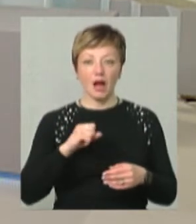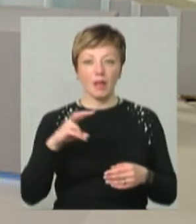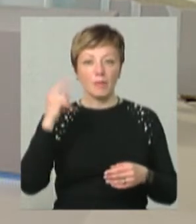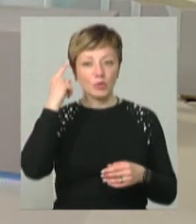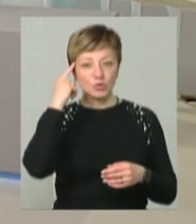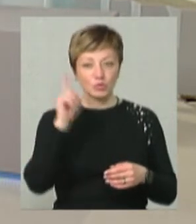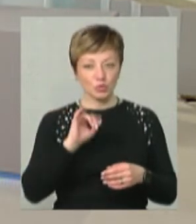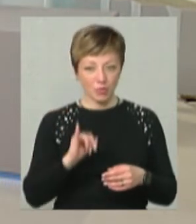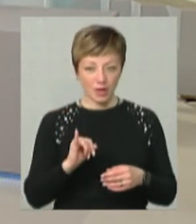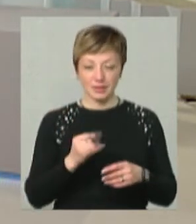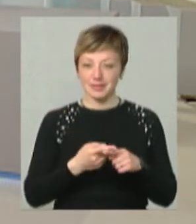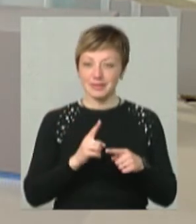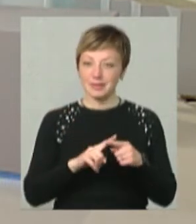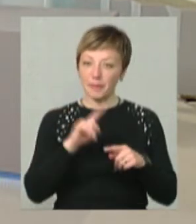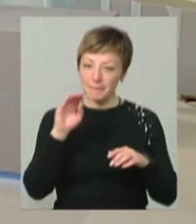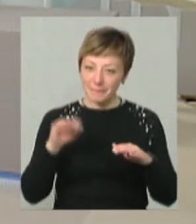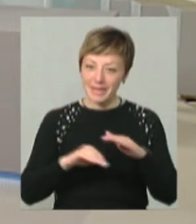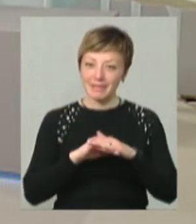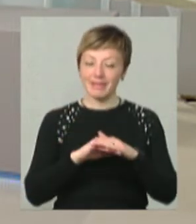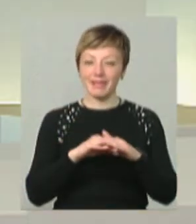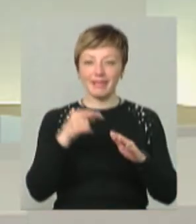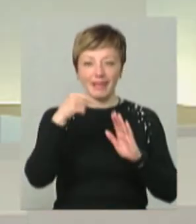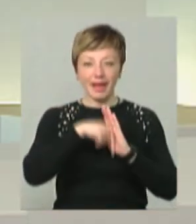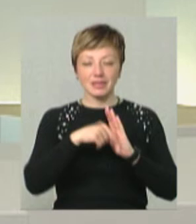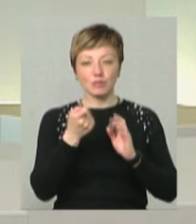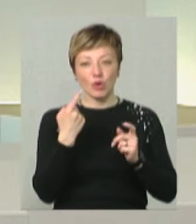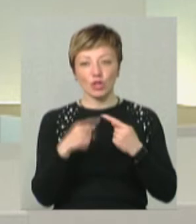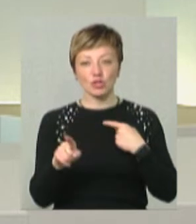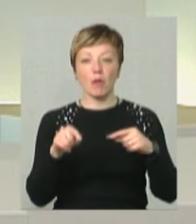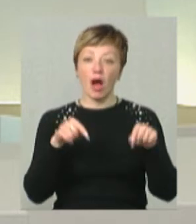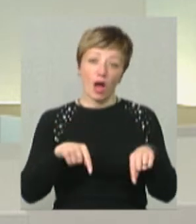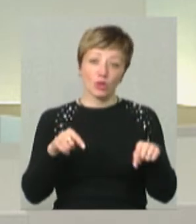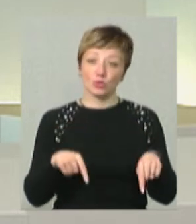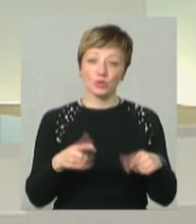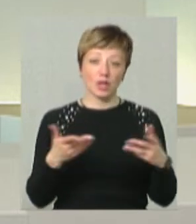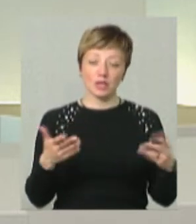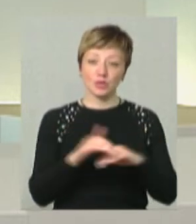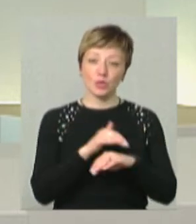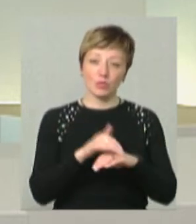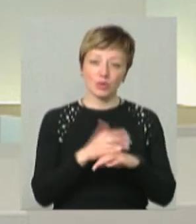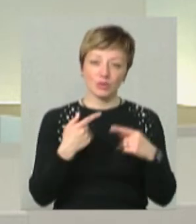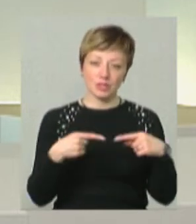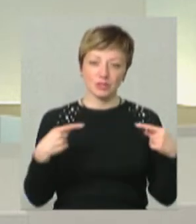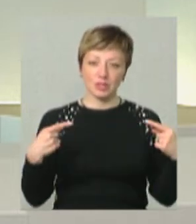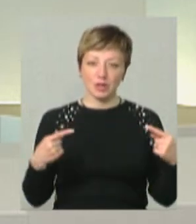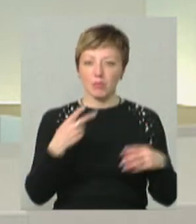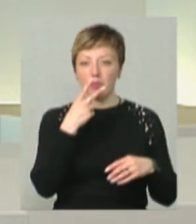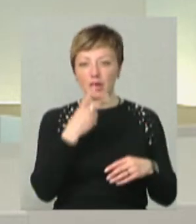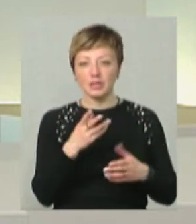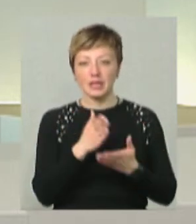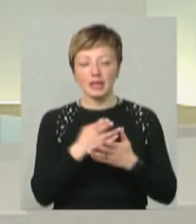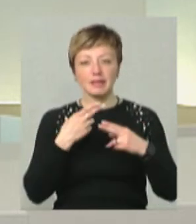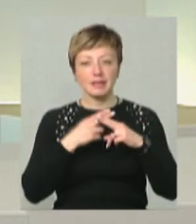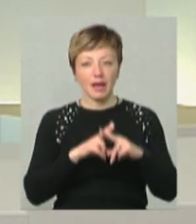подумати щось погане. Це називає підтекст. Там вже по-іншому. А тут якісь доброзичливі такі речі. Бачите, тут є